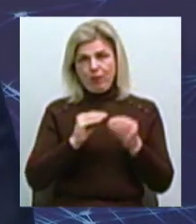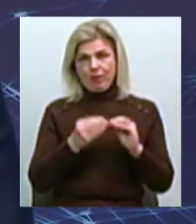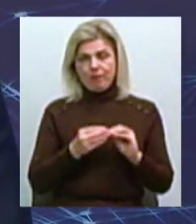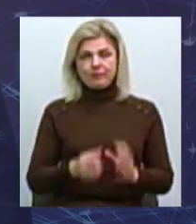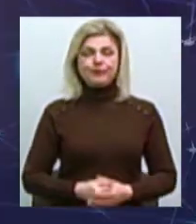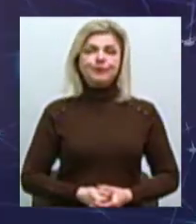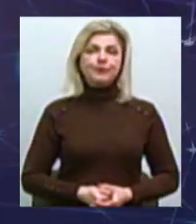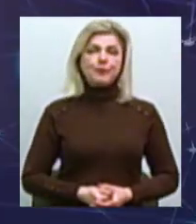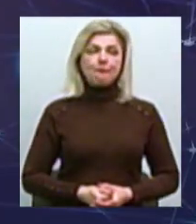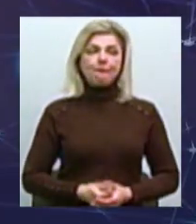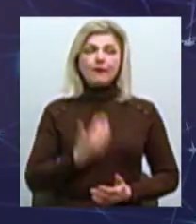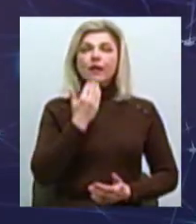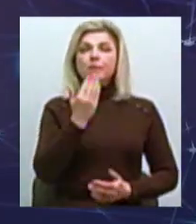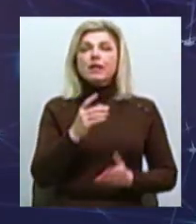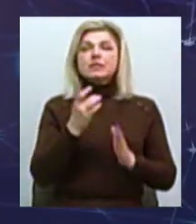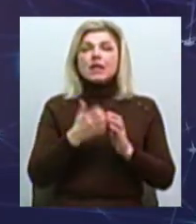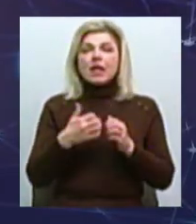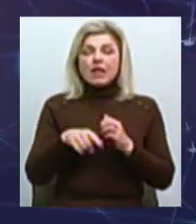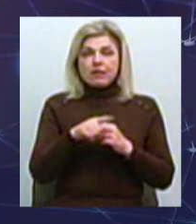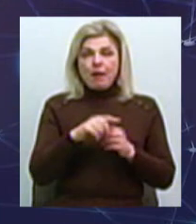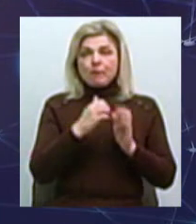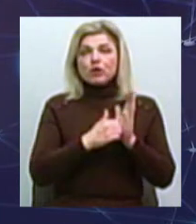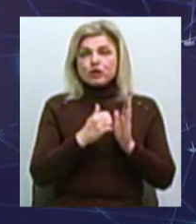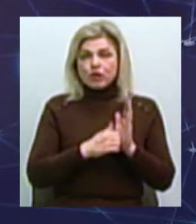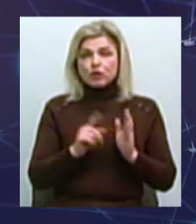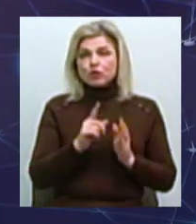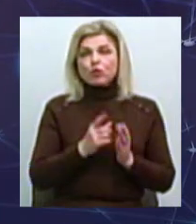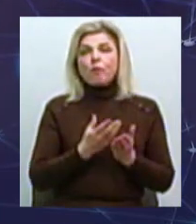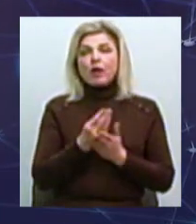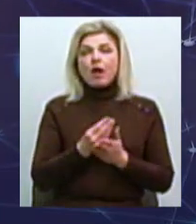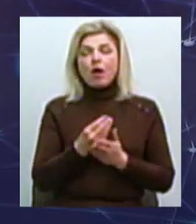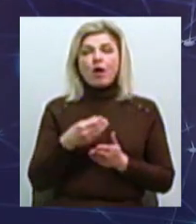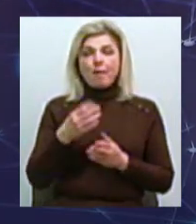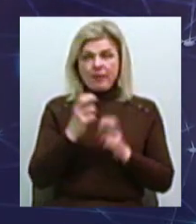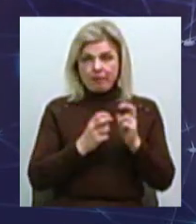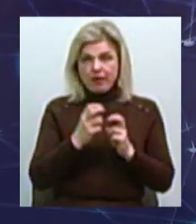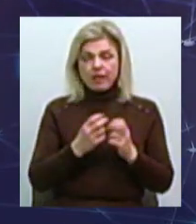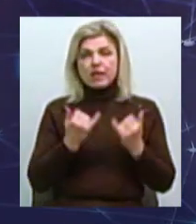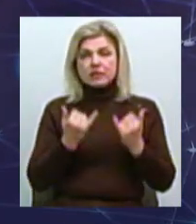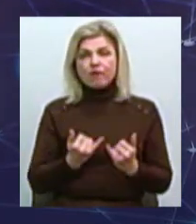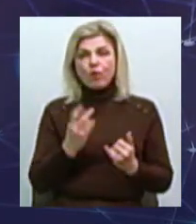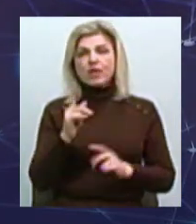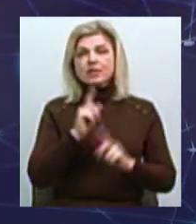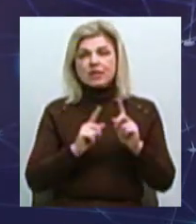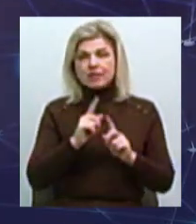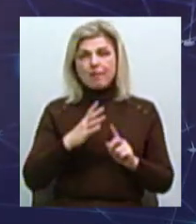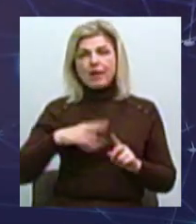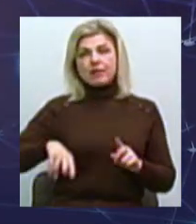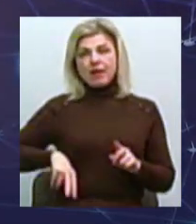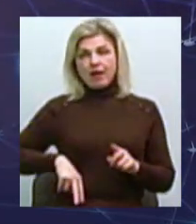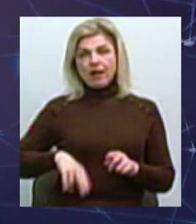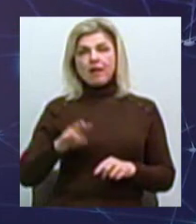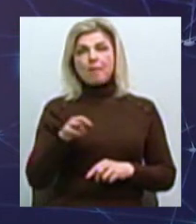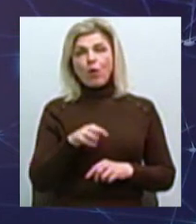Серед причин виникнення боргів КП Миколаїв облтеплоенерго В першу чергу на сьогоднішньому засіданні ВОО директора підприємства Микола